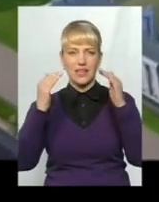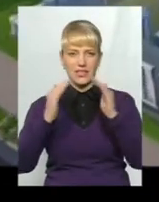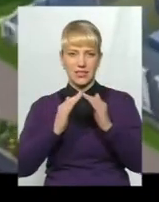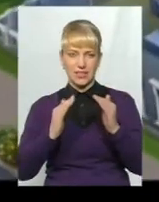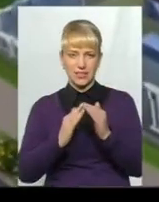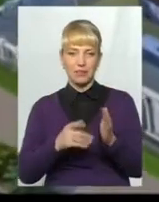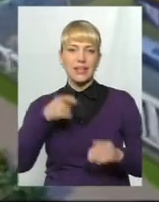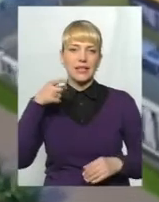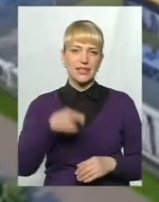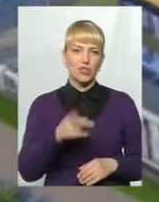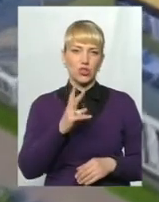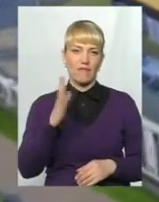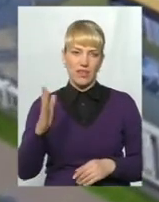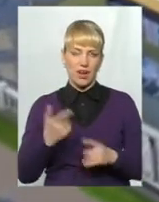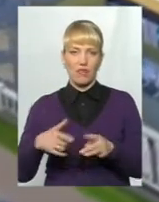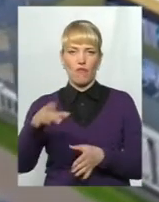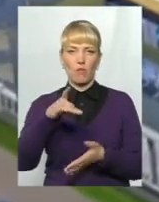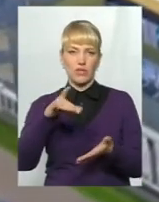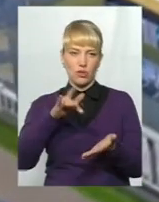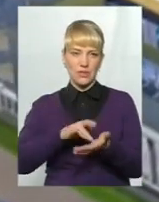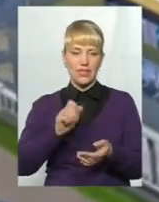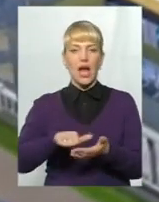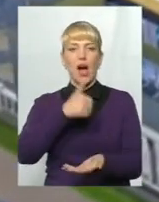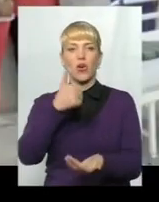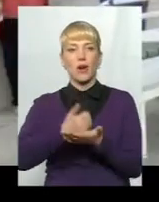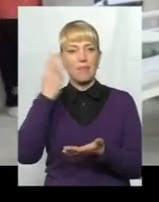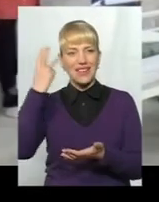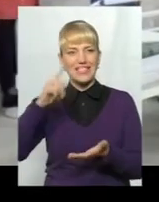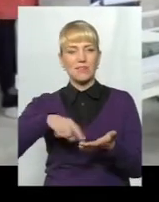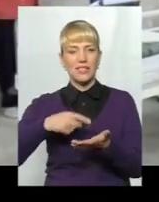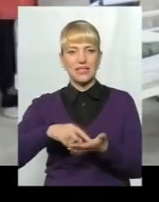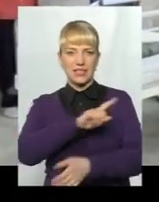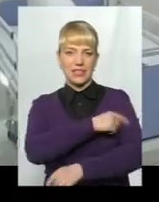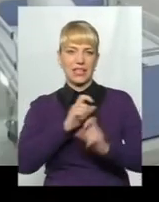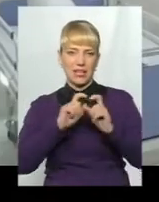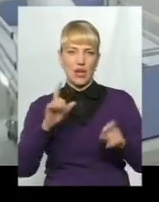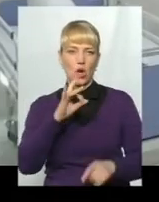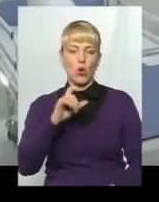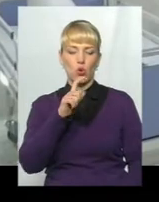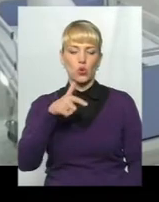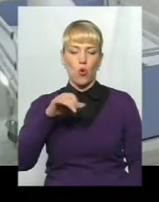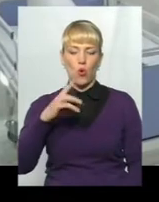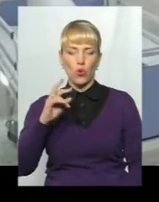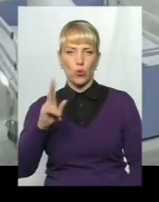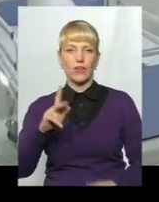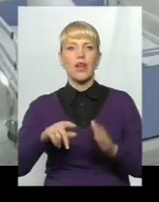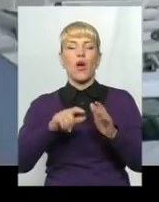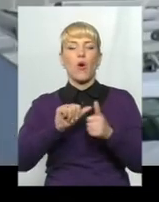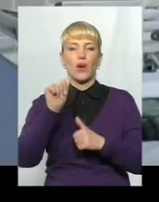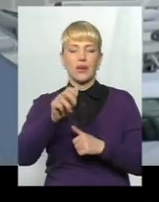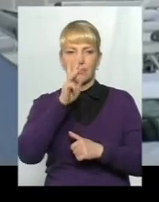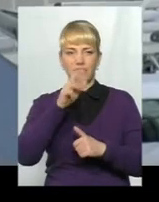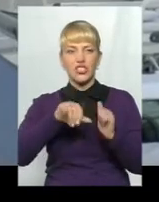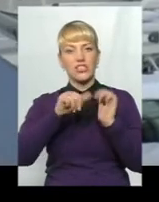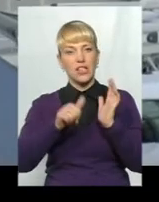на тисячу квадратів в обласному центрі. А очільник Хмельницького міської лікарні Володимир Розгонюк, окрім зарплати, у 16-му отримав